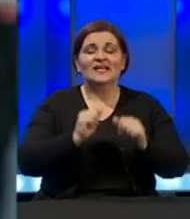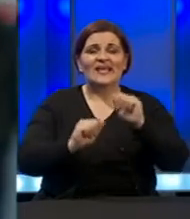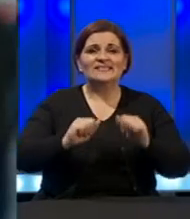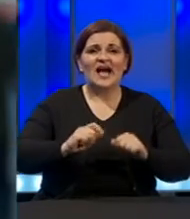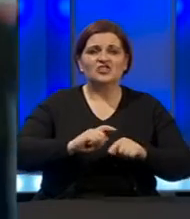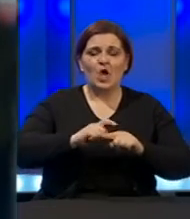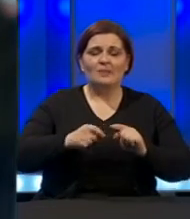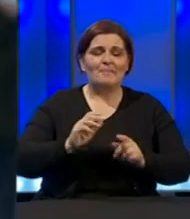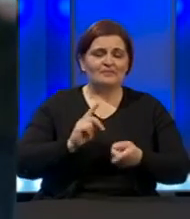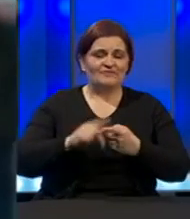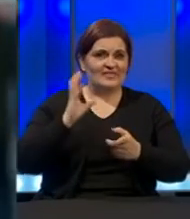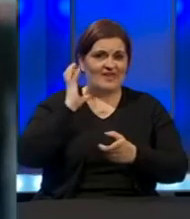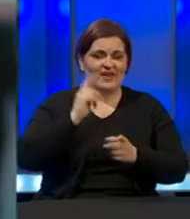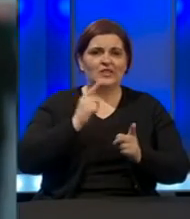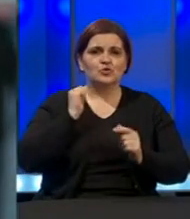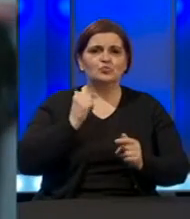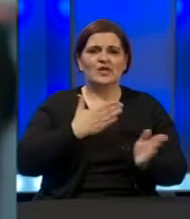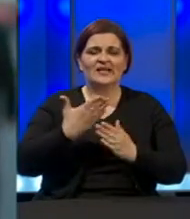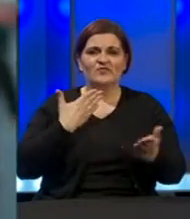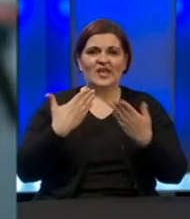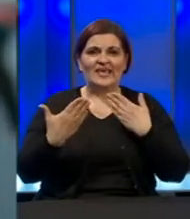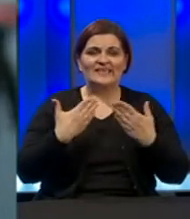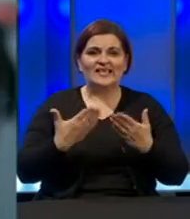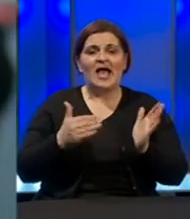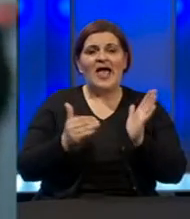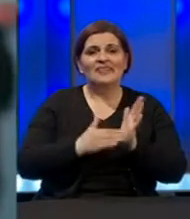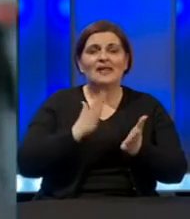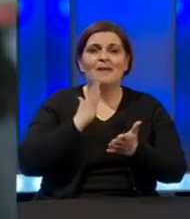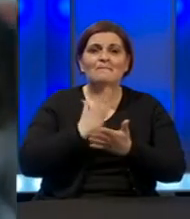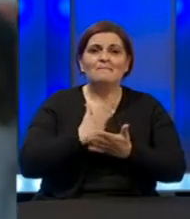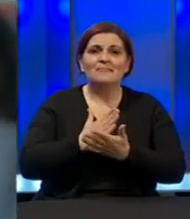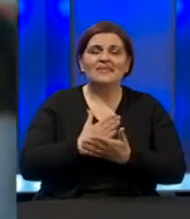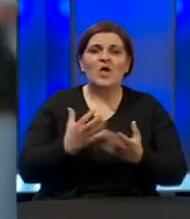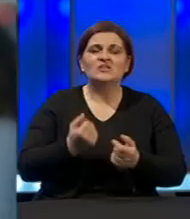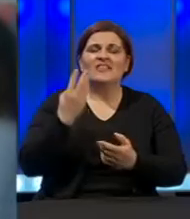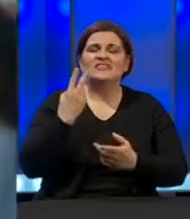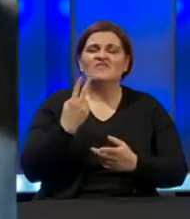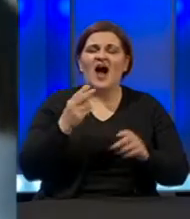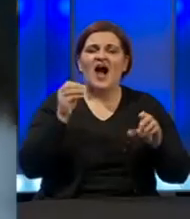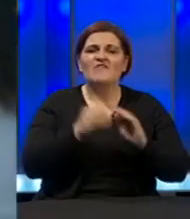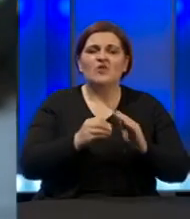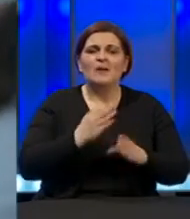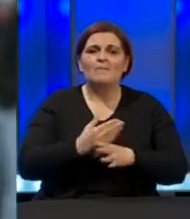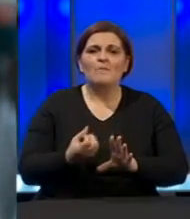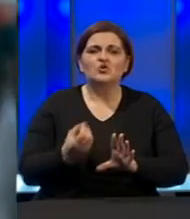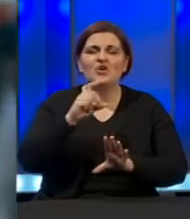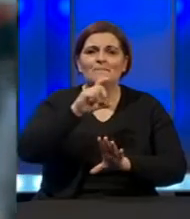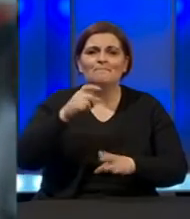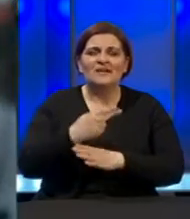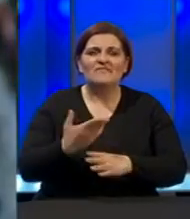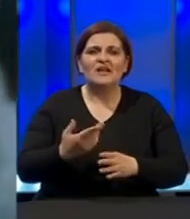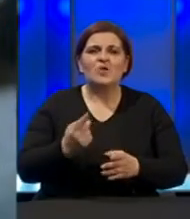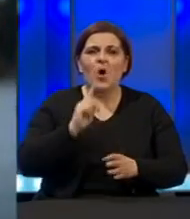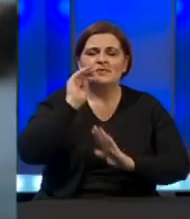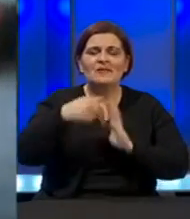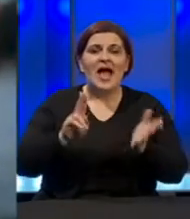Federalna vlada sutra će redovno zasjedati, a trebalo bi da budu osnovana i dva fonda za pomoć privredi u iznosu od milijardu